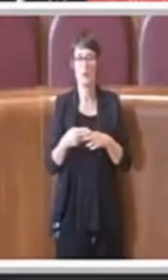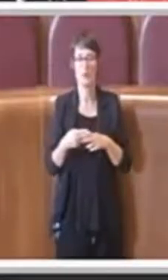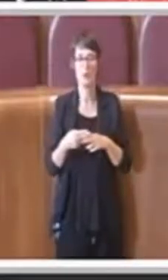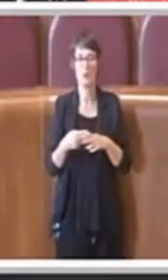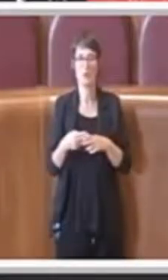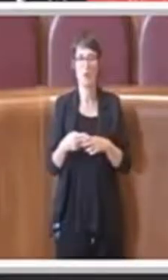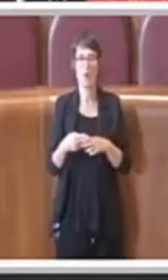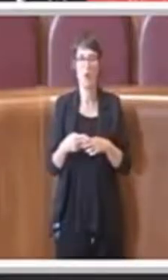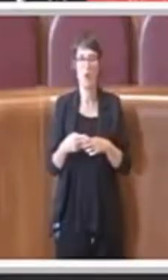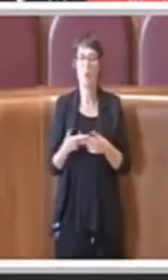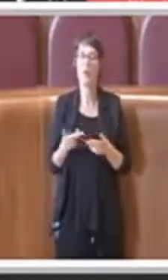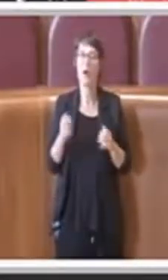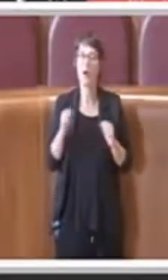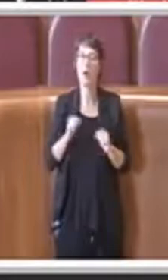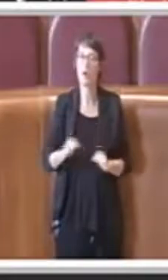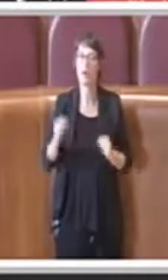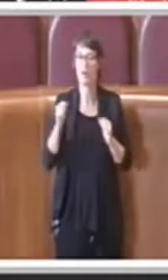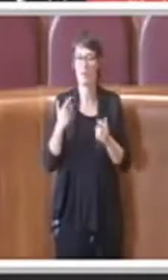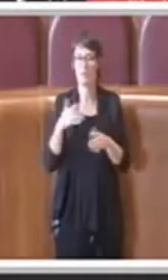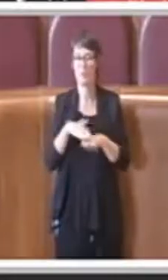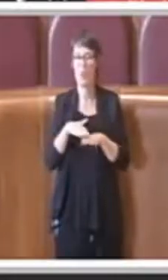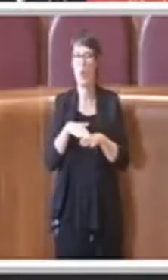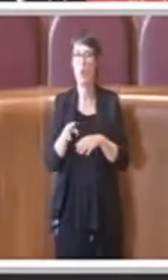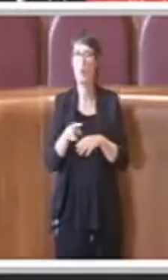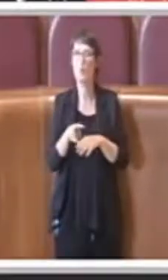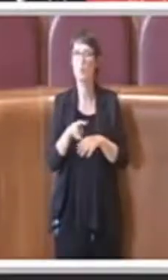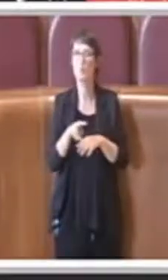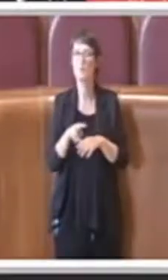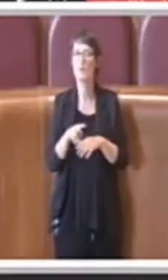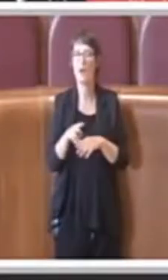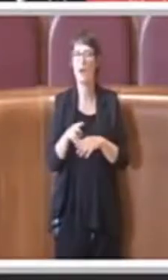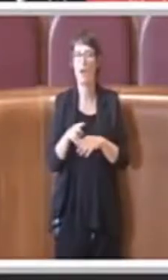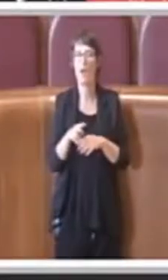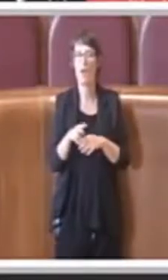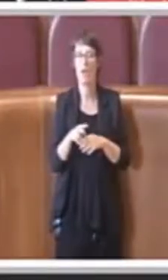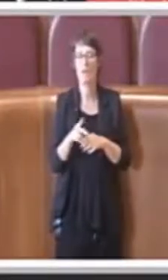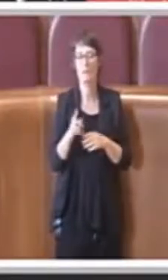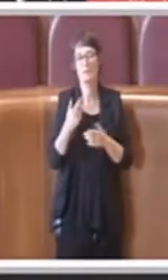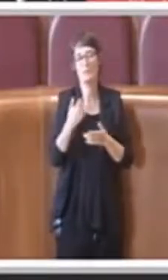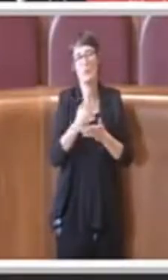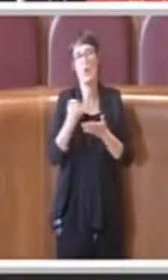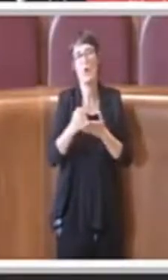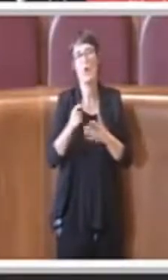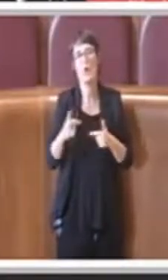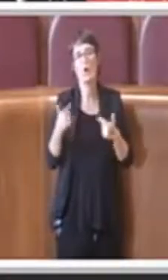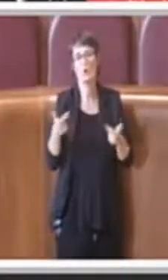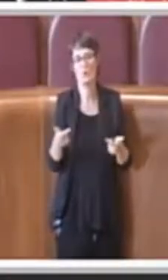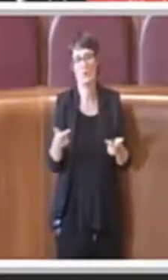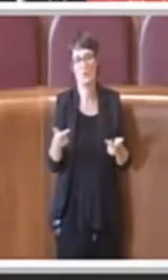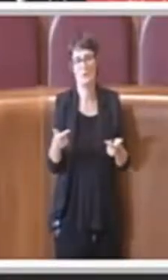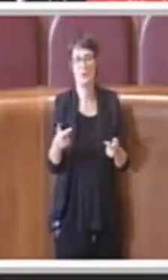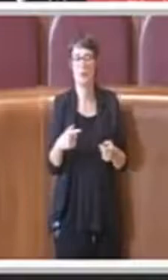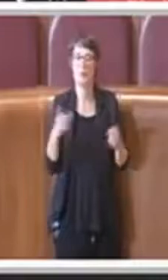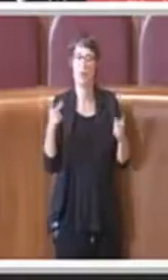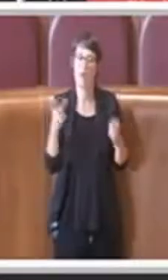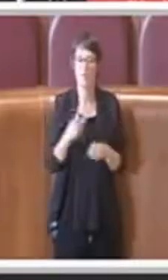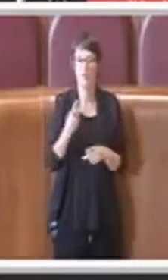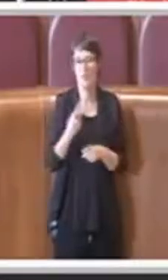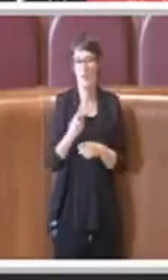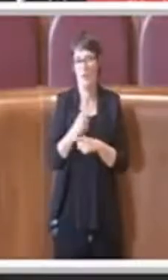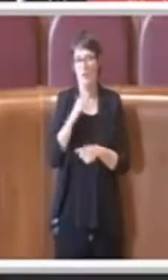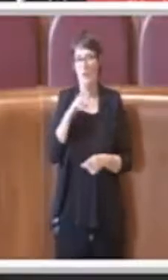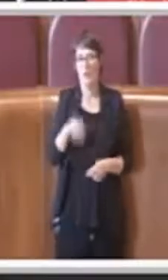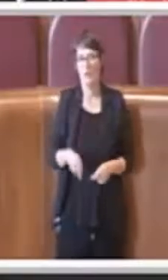usufruire di una possibilità di concessione, però lasciatemi dire alcune